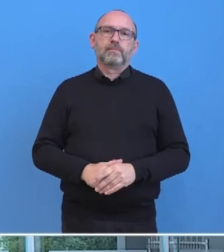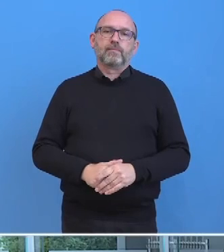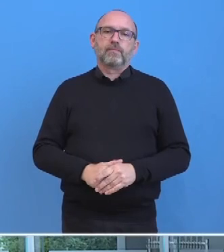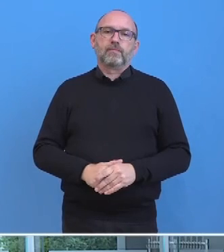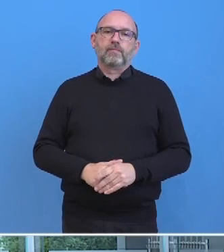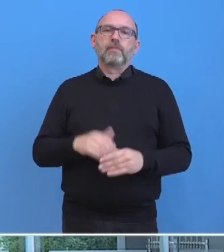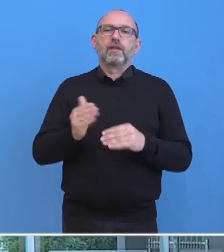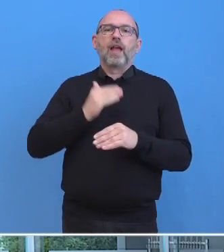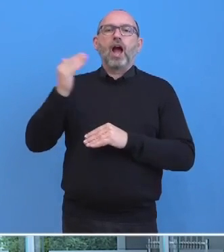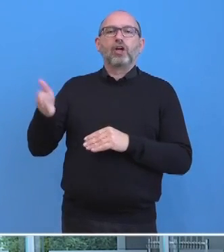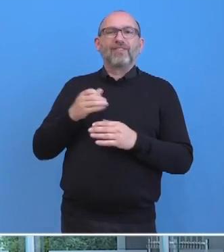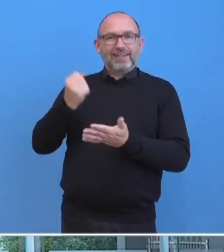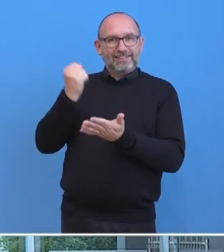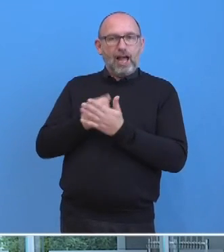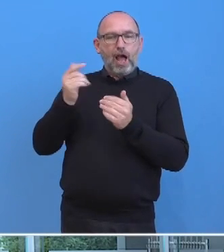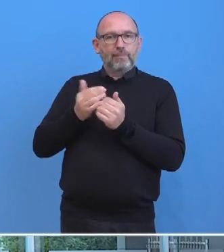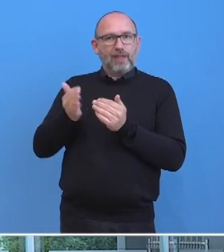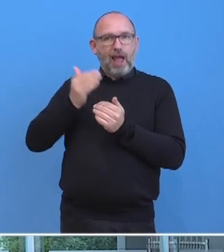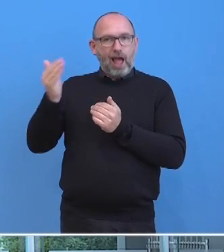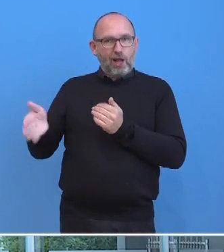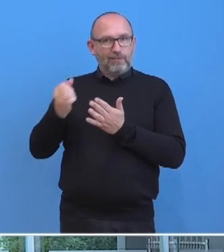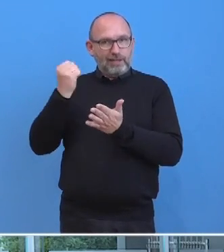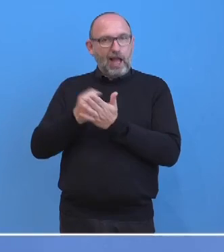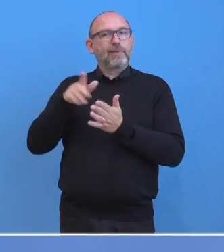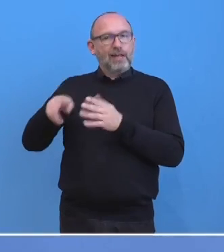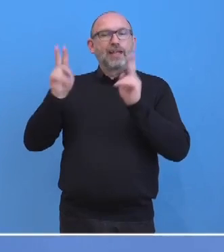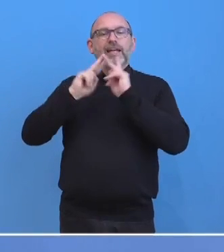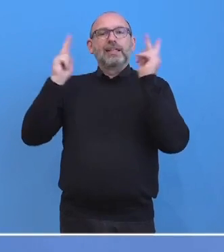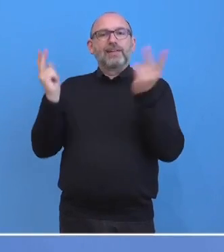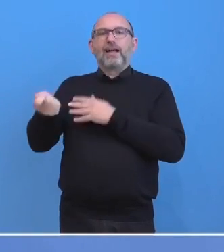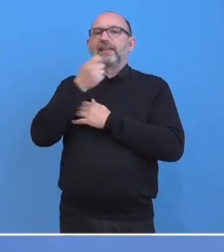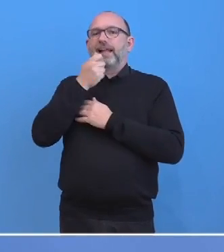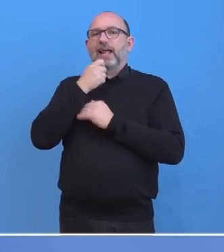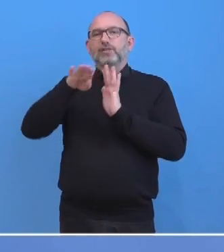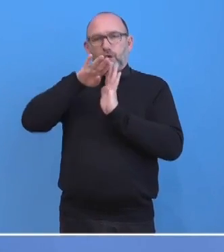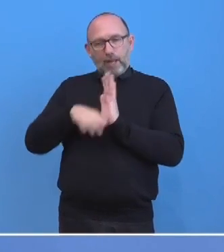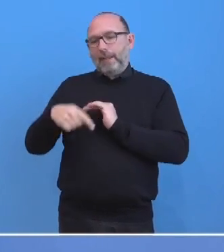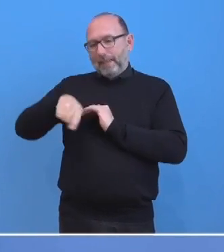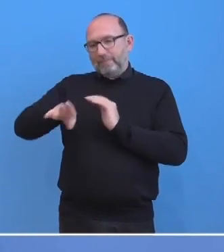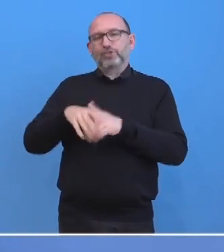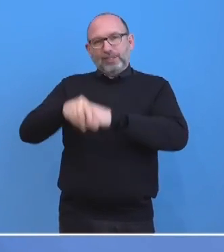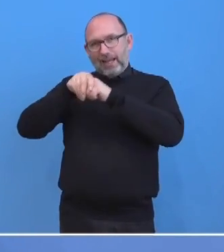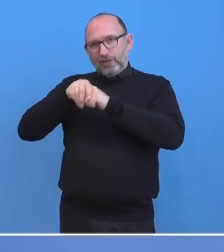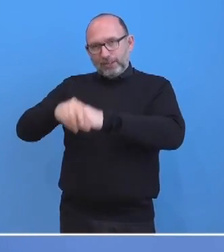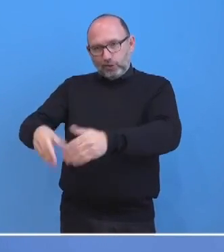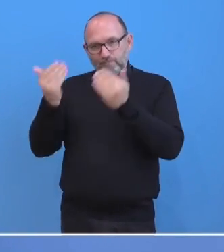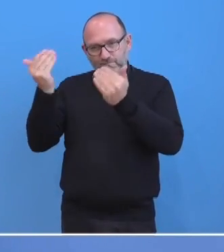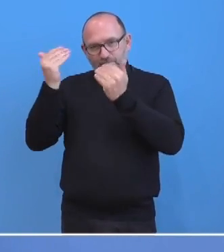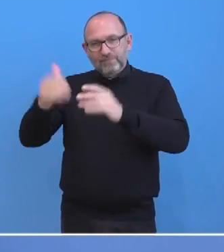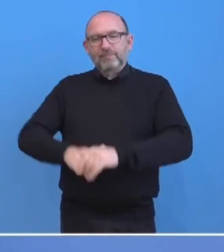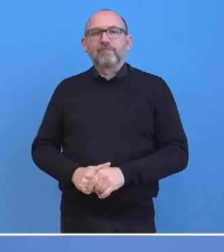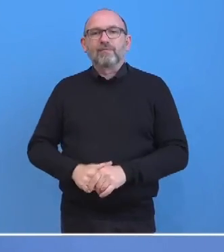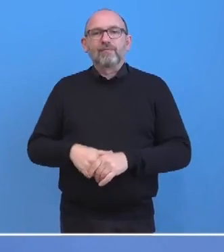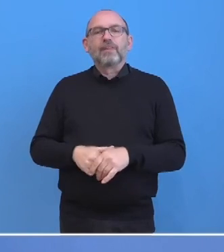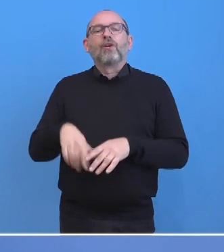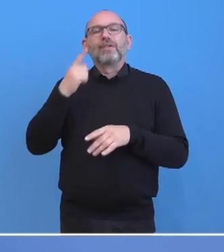Der Außenminister hat dem Welternährungsprogramm auch gerade schon auf Twitter gratuliert und gesagt, ich gratuliere dem WFP